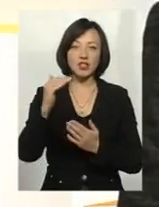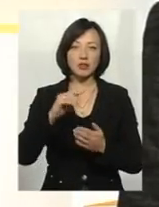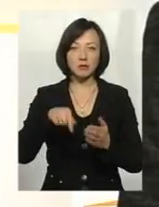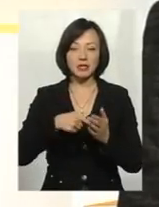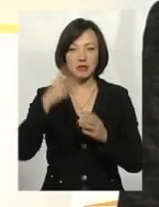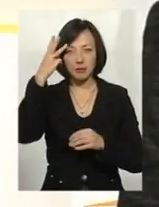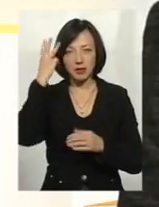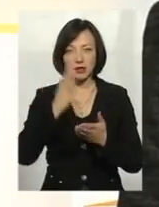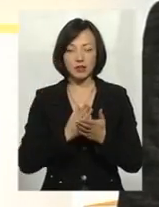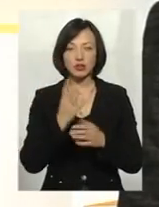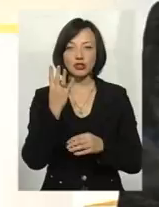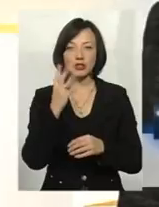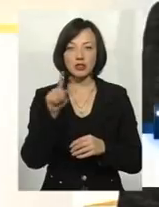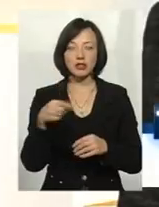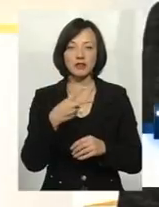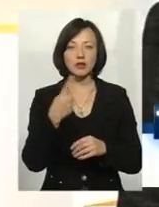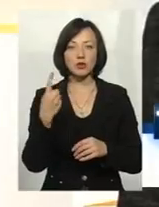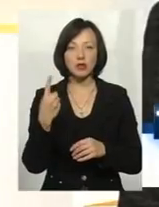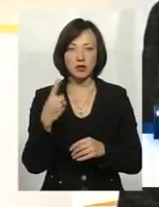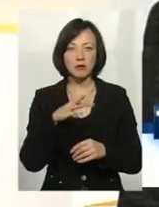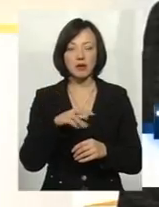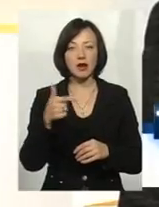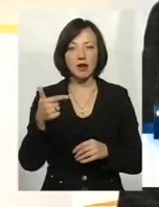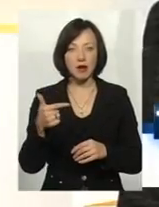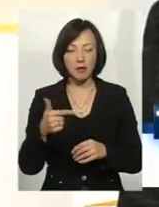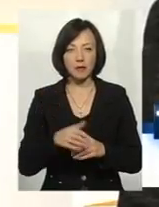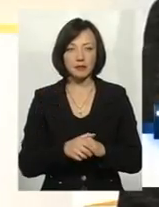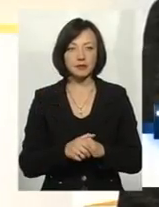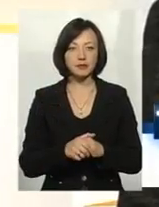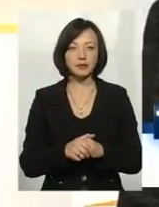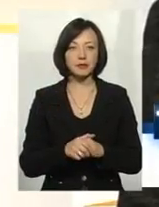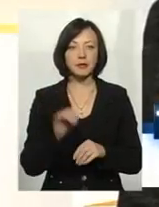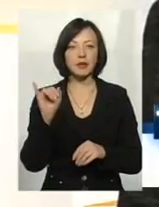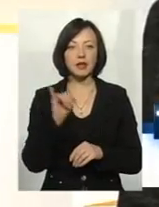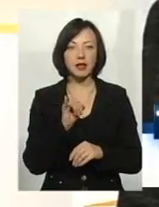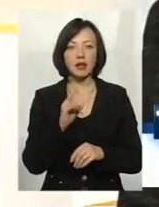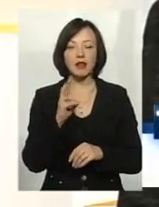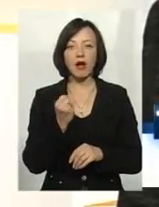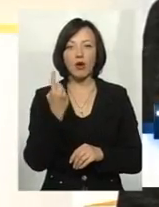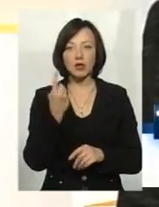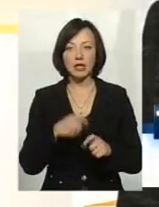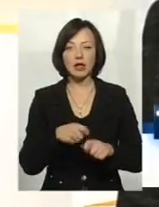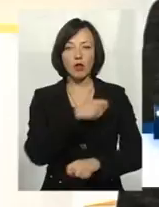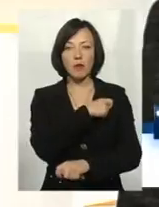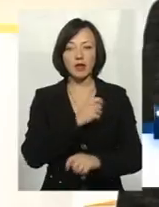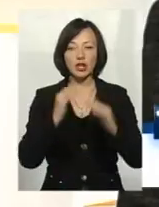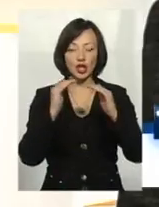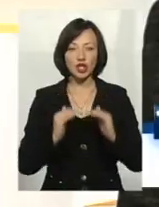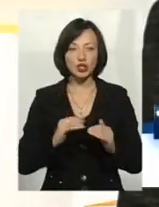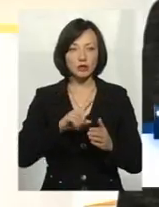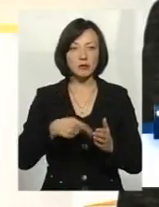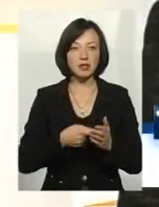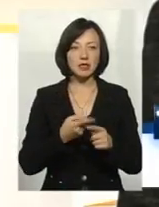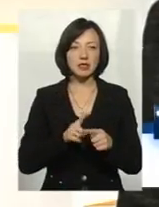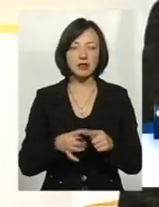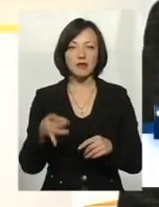складає 4,21 міліграм на дециметр квадратний. І на один кілометр нижче нашого міста,